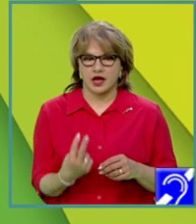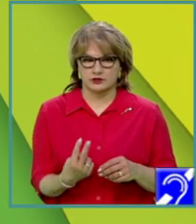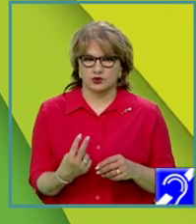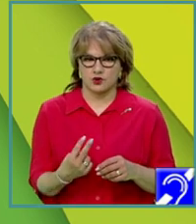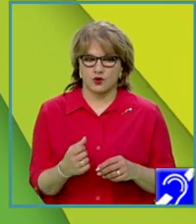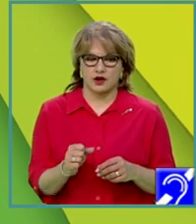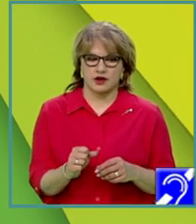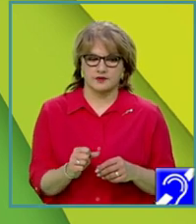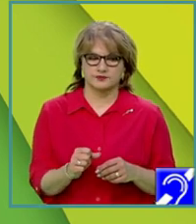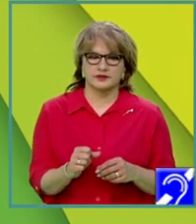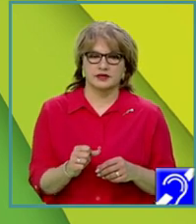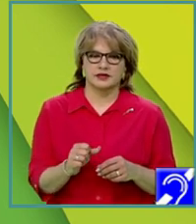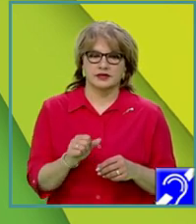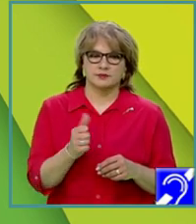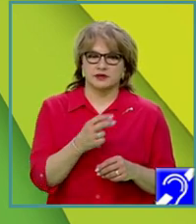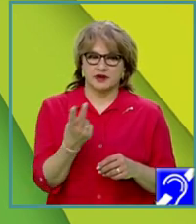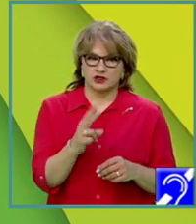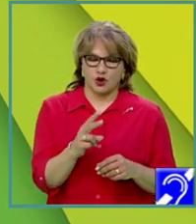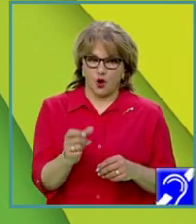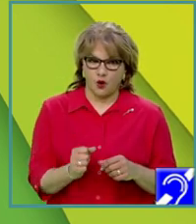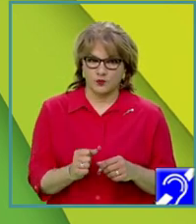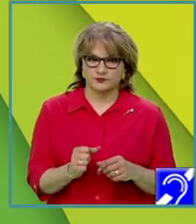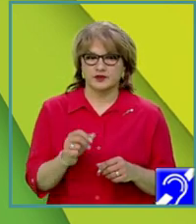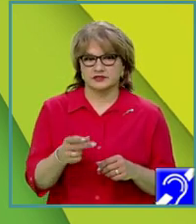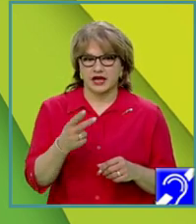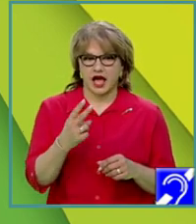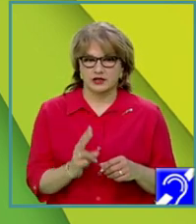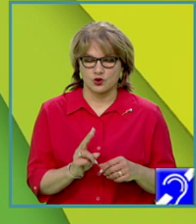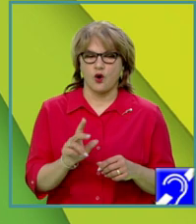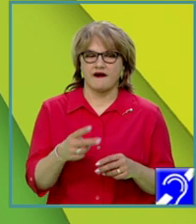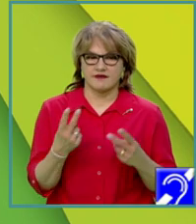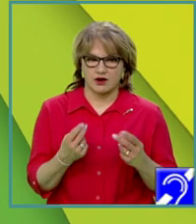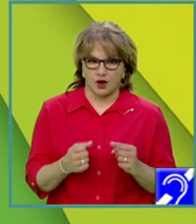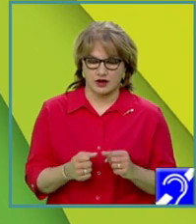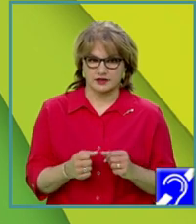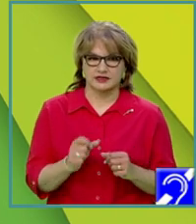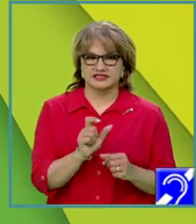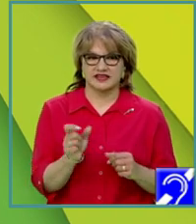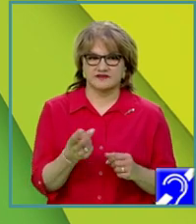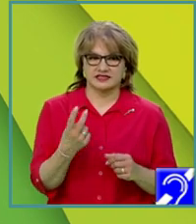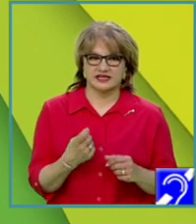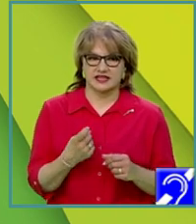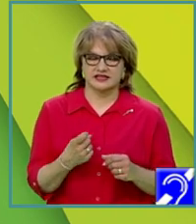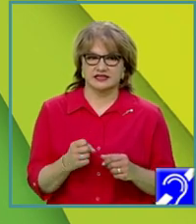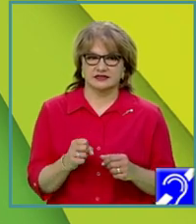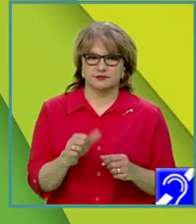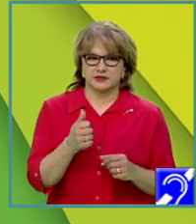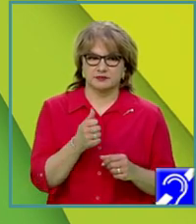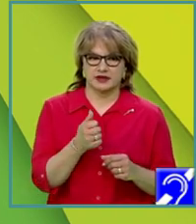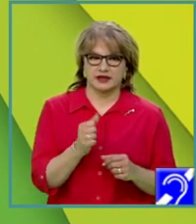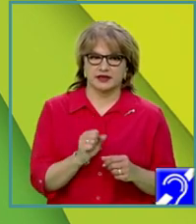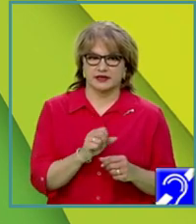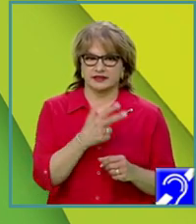compusă din primele două valori, secvența compusă din a doua valoare, secvența compusă din primele